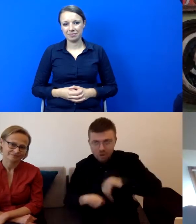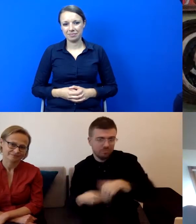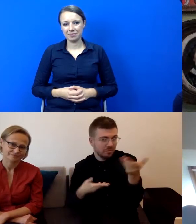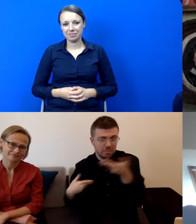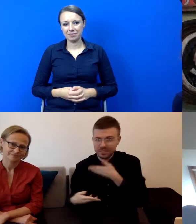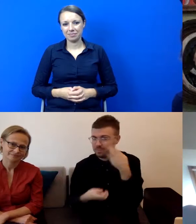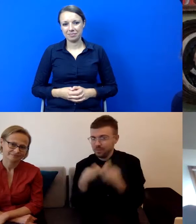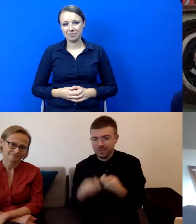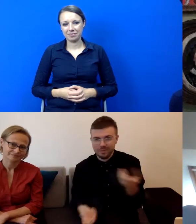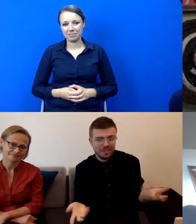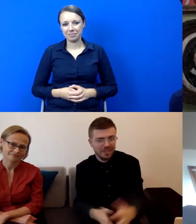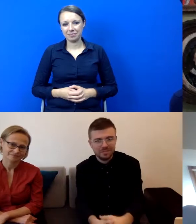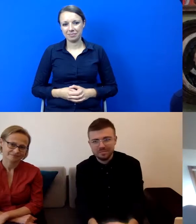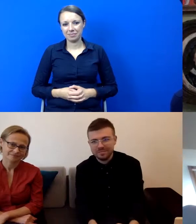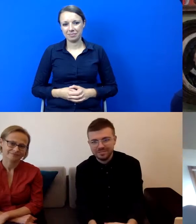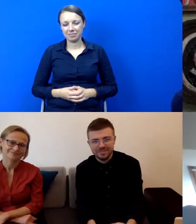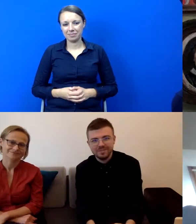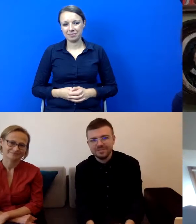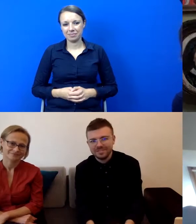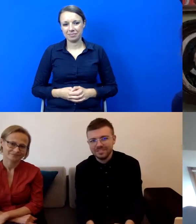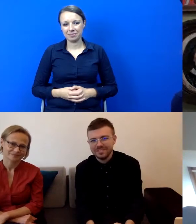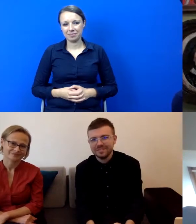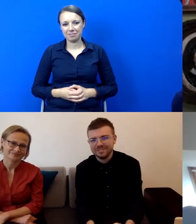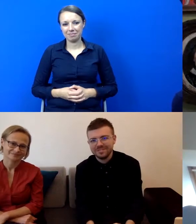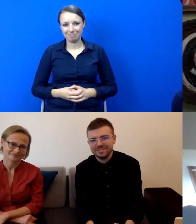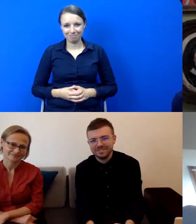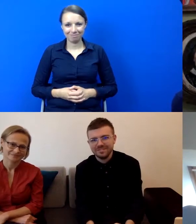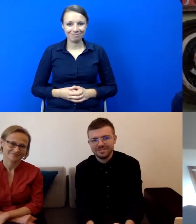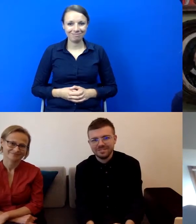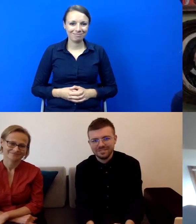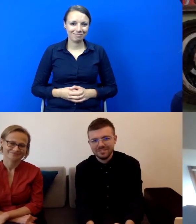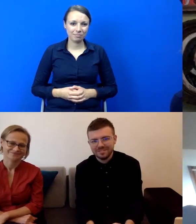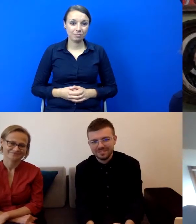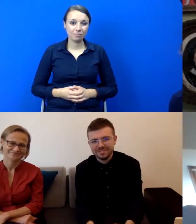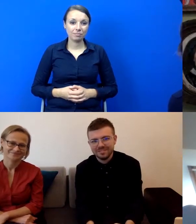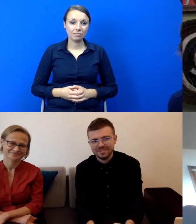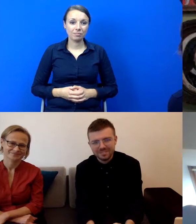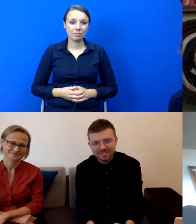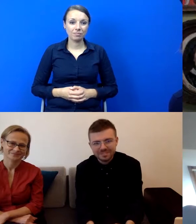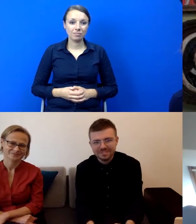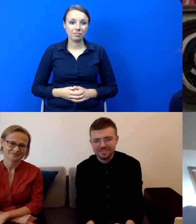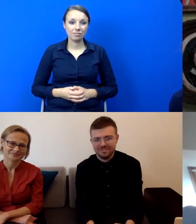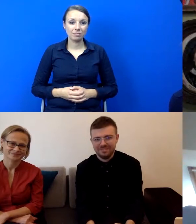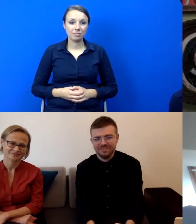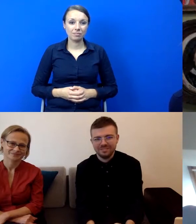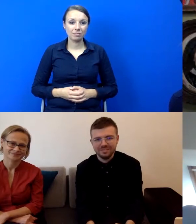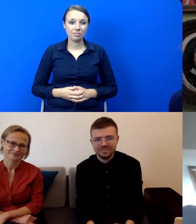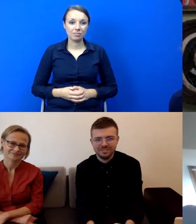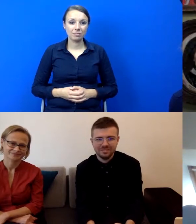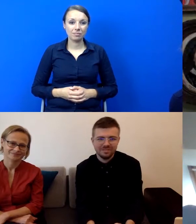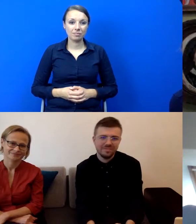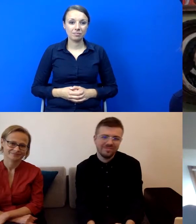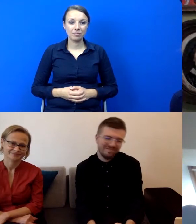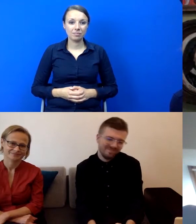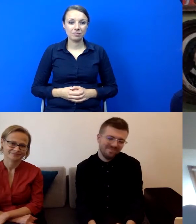zgłaszać Państwo do mnie albo do Pauliny. Zapraszamy bardzo serdecznie. Bardzo dobrze to powiedział Daniel.